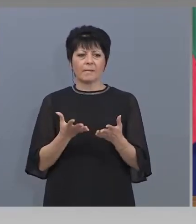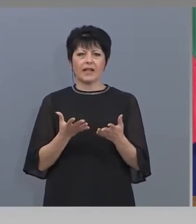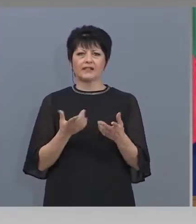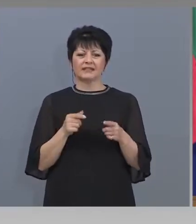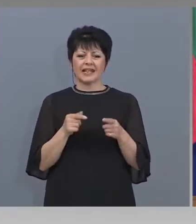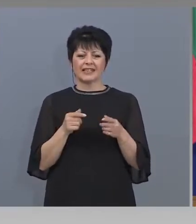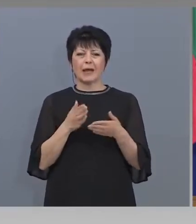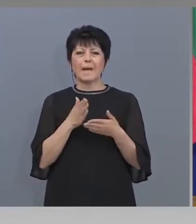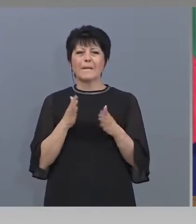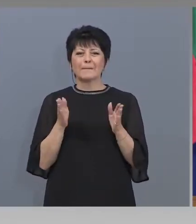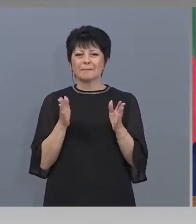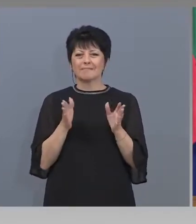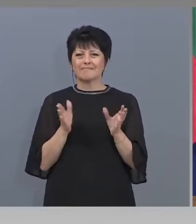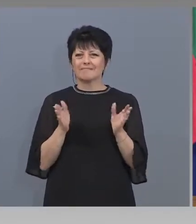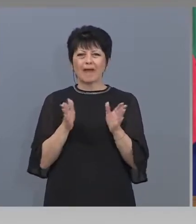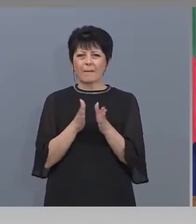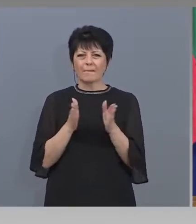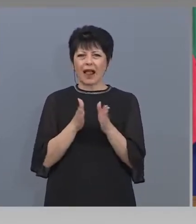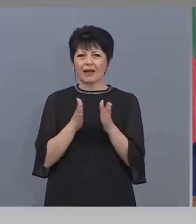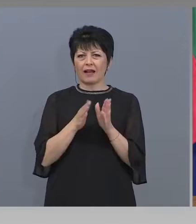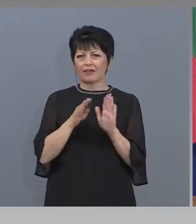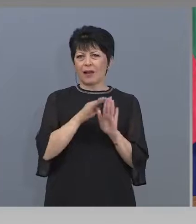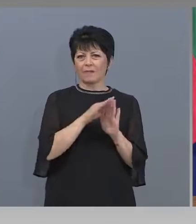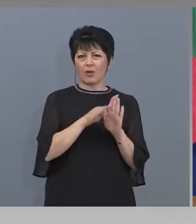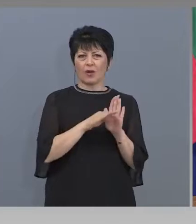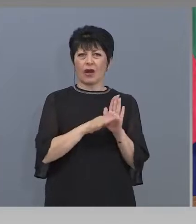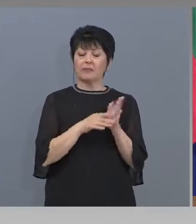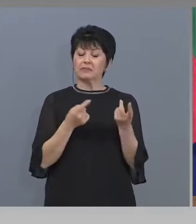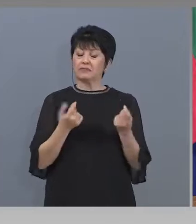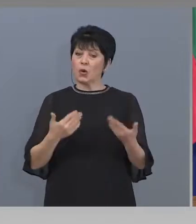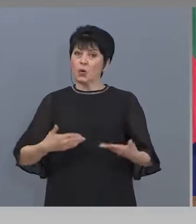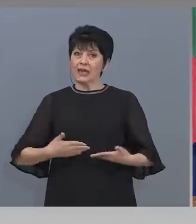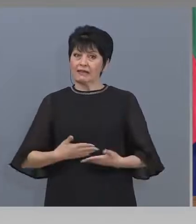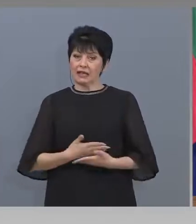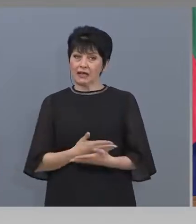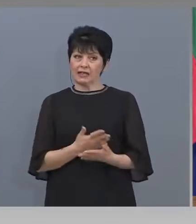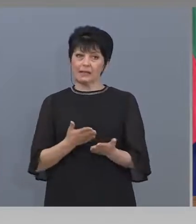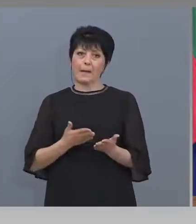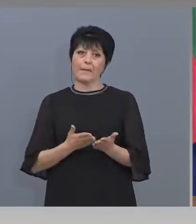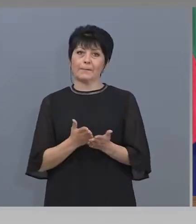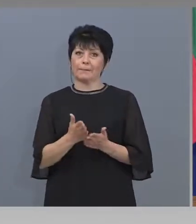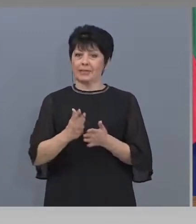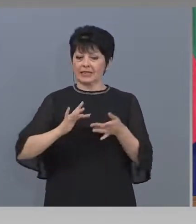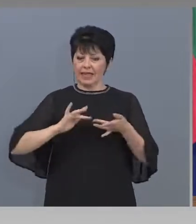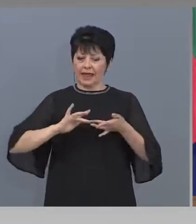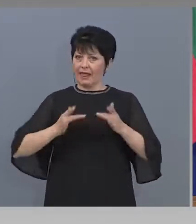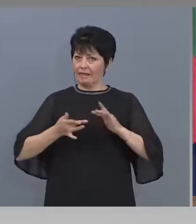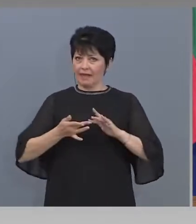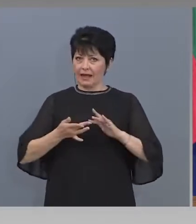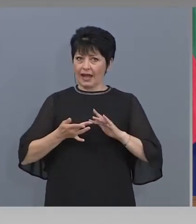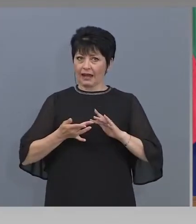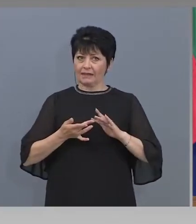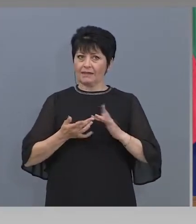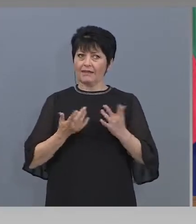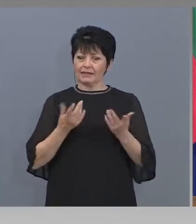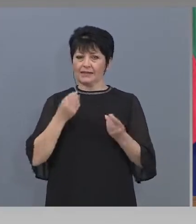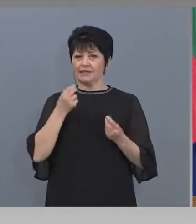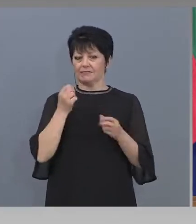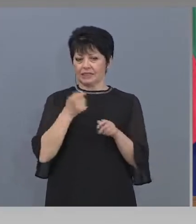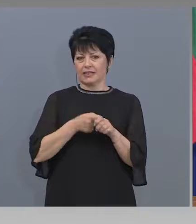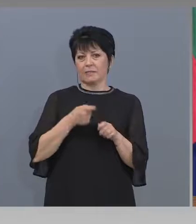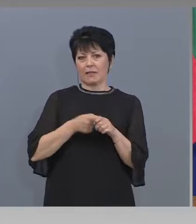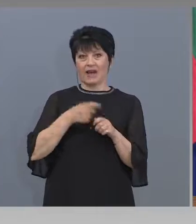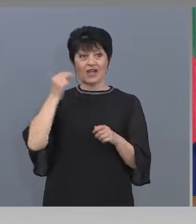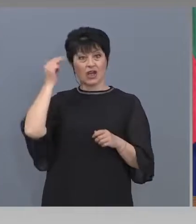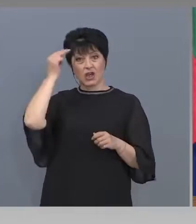малката програма, тя е много интересна, за изява през интернет, през на изкуство, за правене